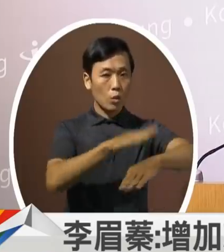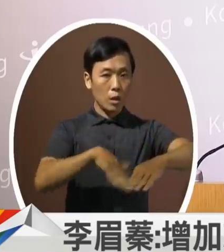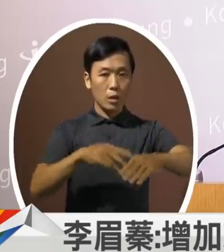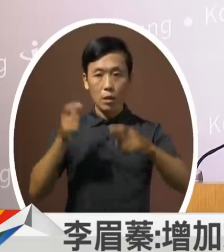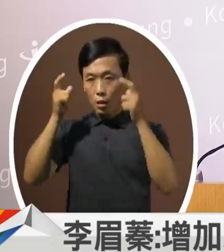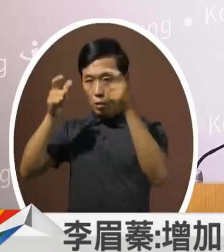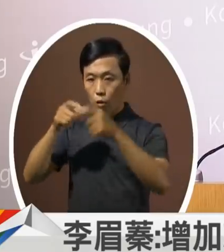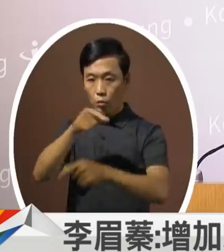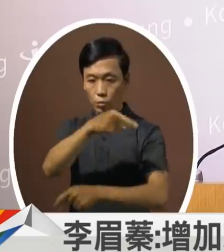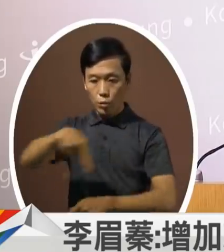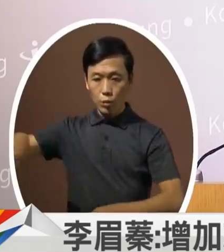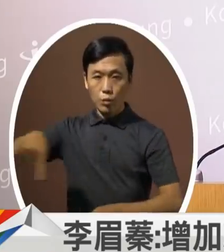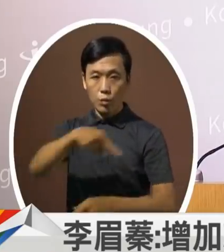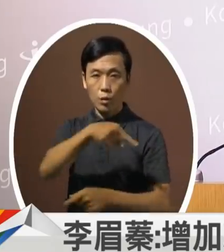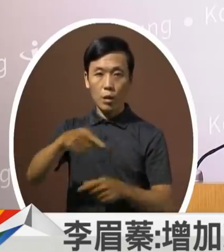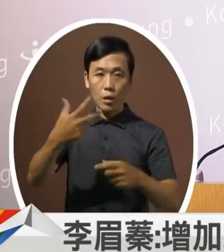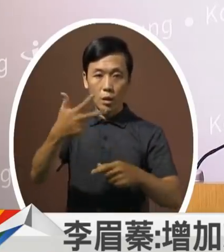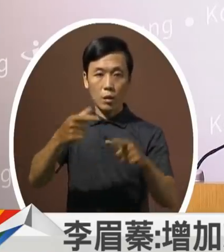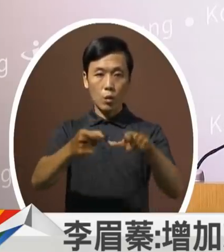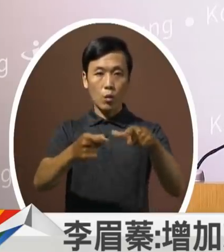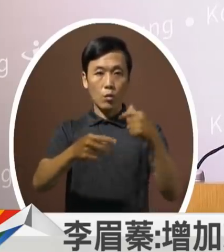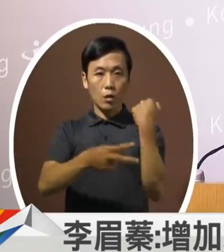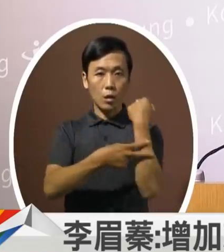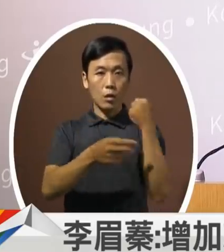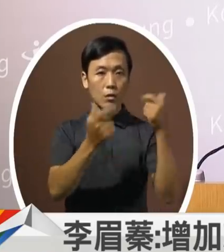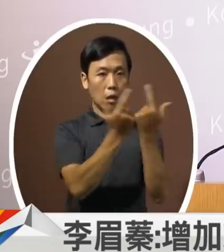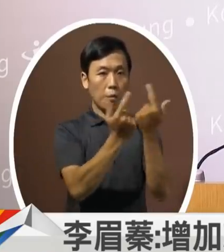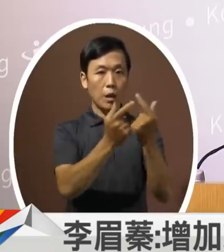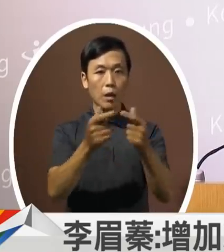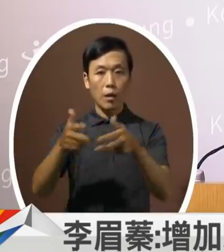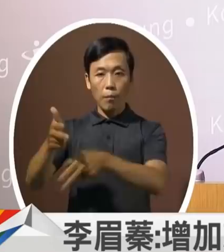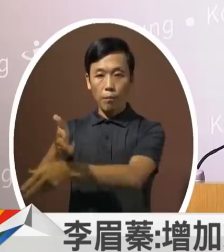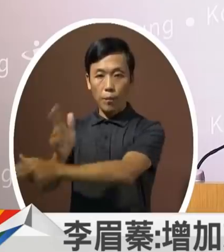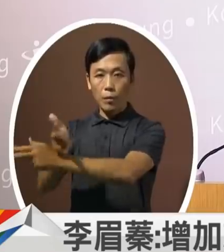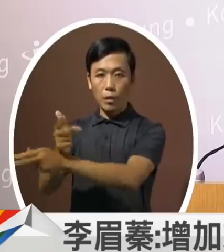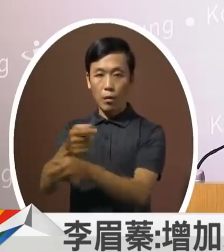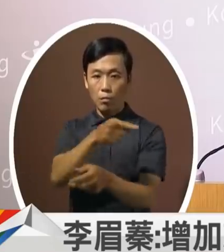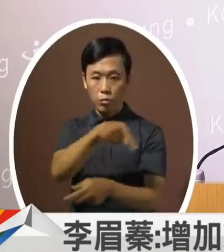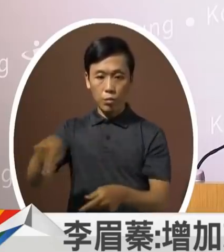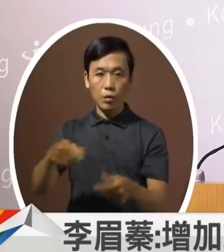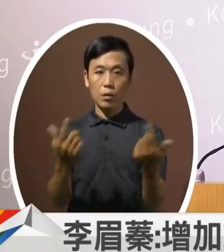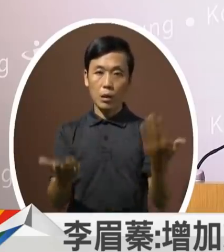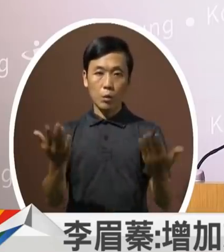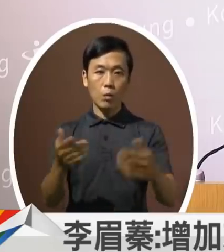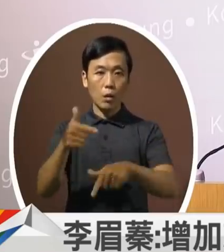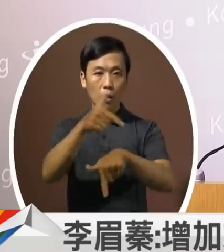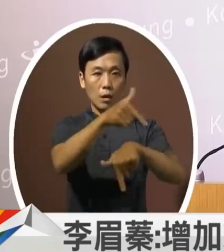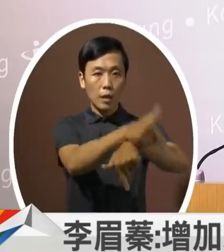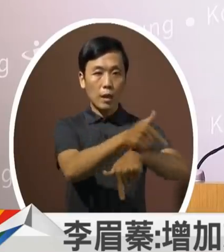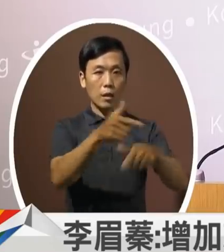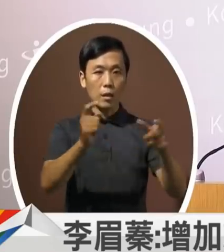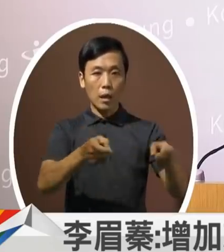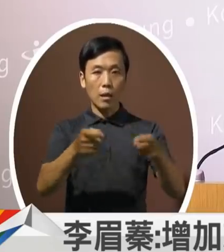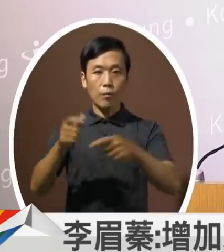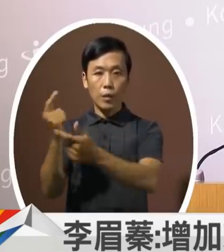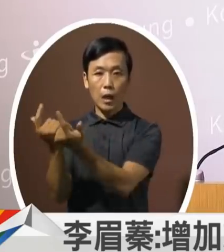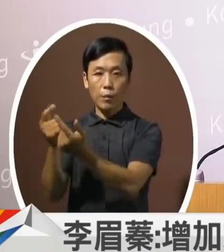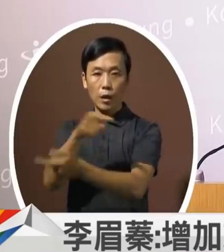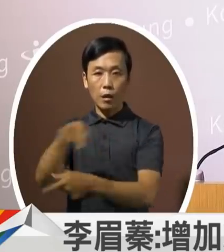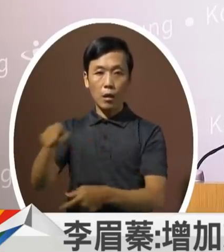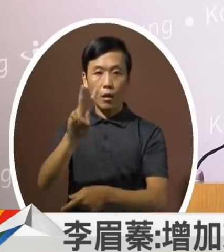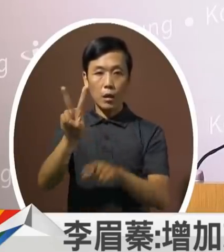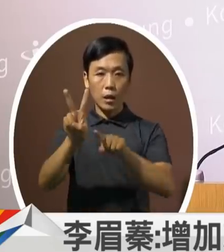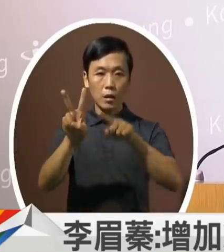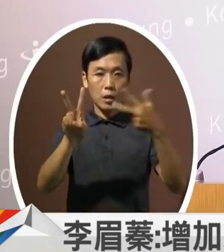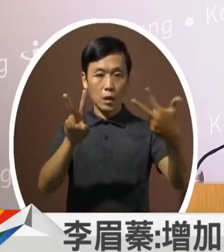约7公里这个长度跟从台北到板桥差不多那南港到台北2.7公里台北